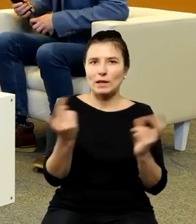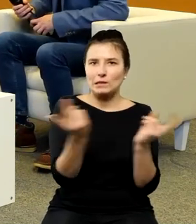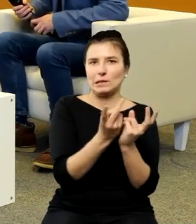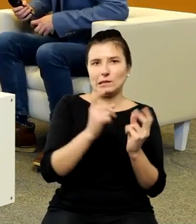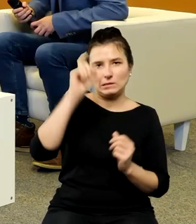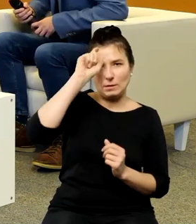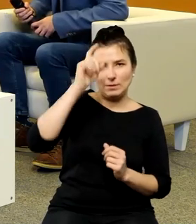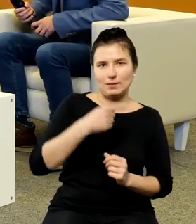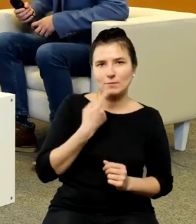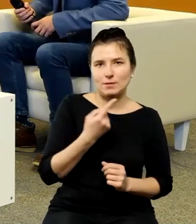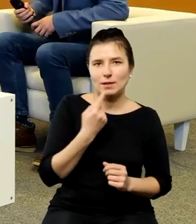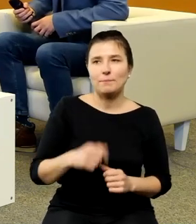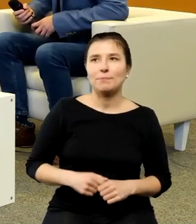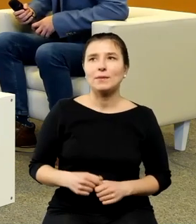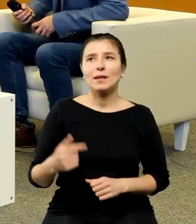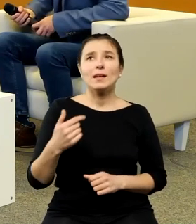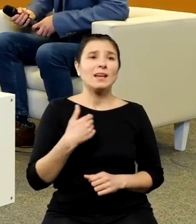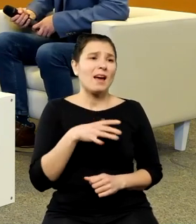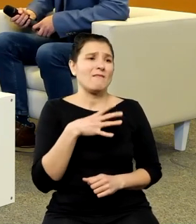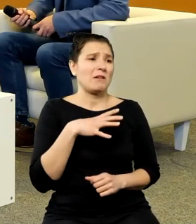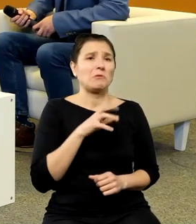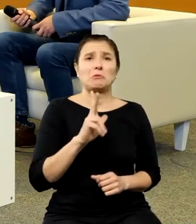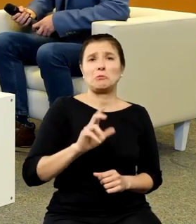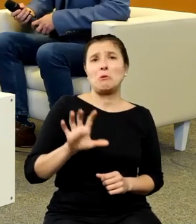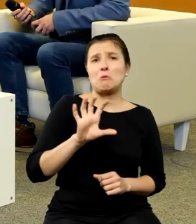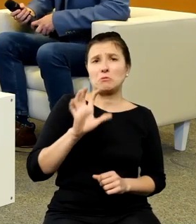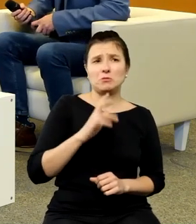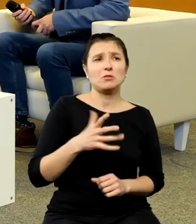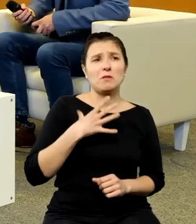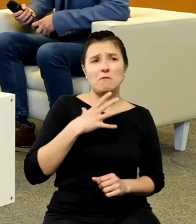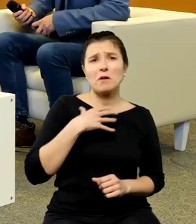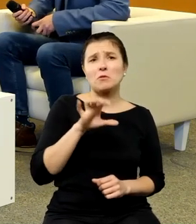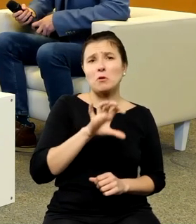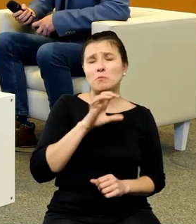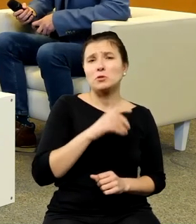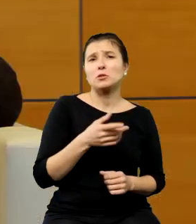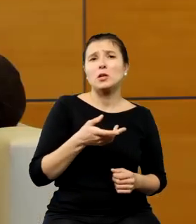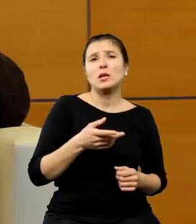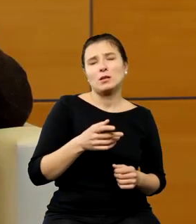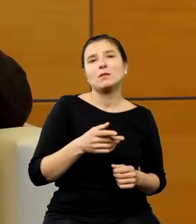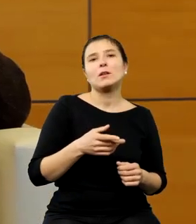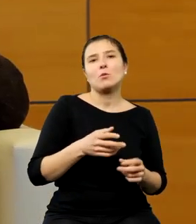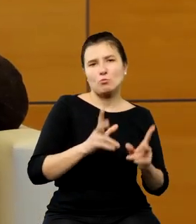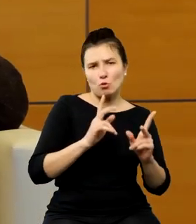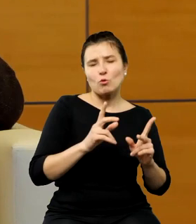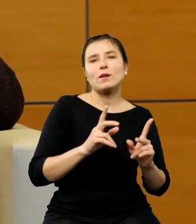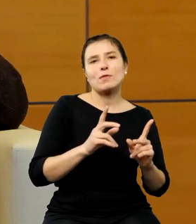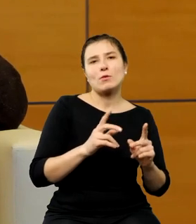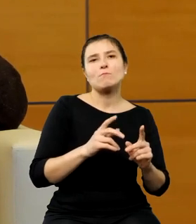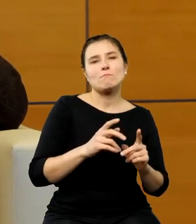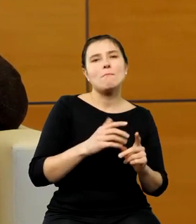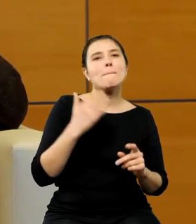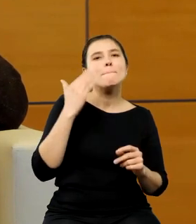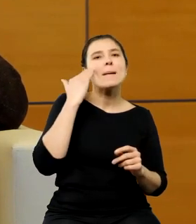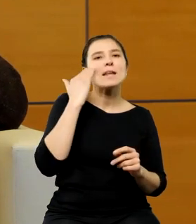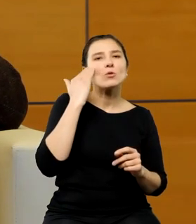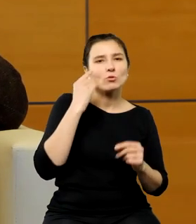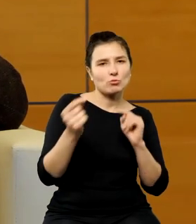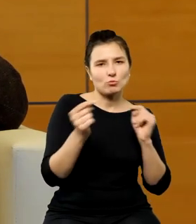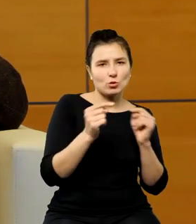ale ja tutaj odesłałbym wszystkich słuchających do bardzo kompetentnej dyskusji podczas pierwszego panelu tam była o tym mowa